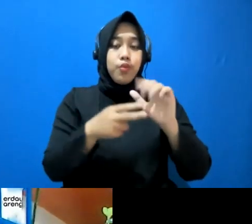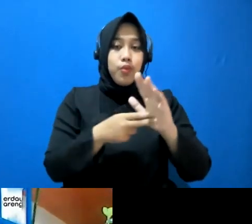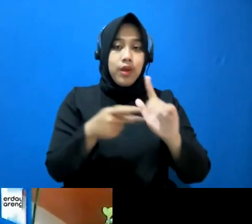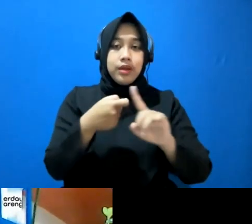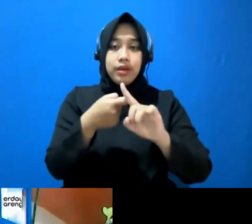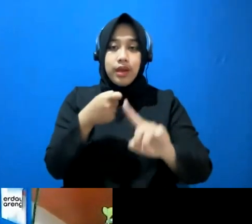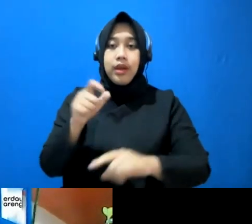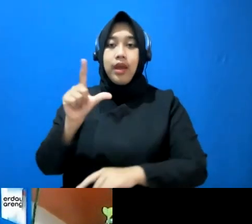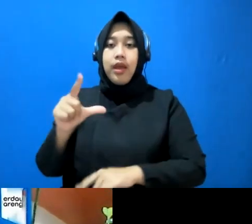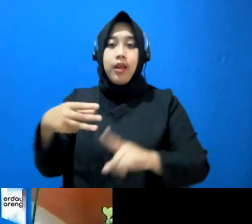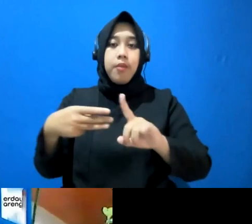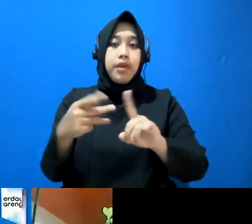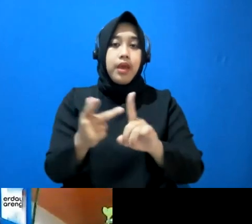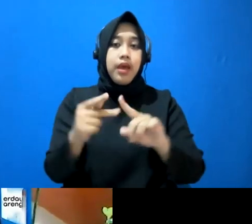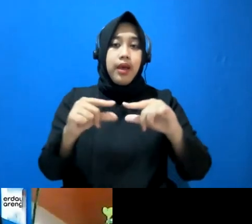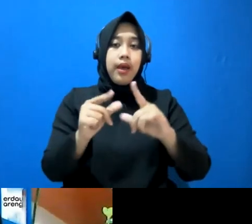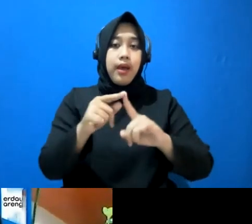Saya bisa sesuai ya.